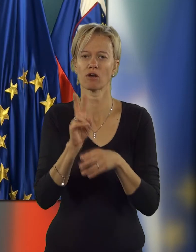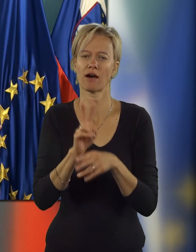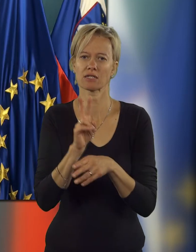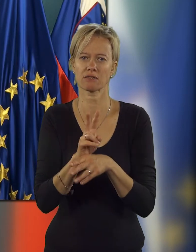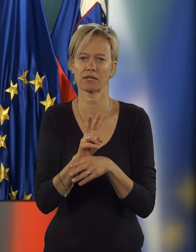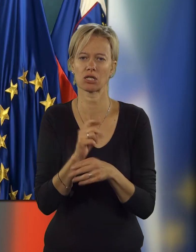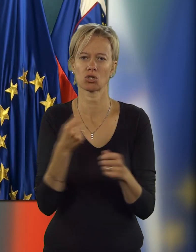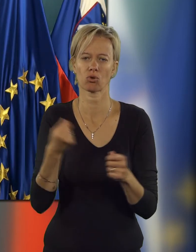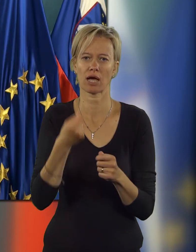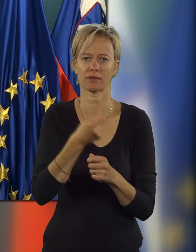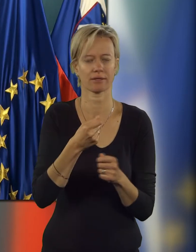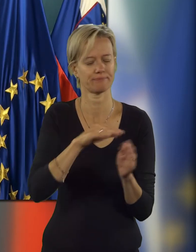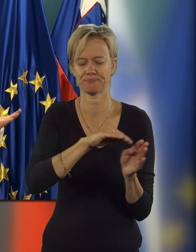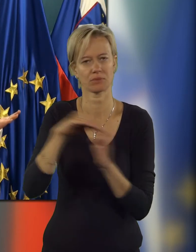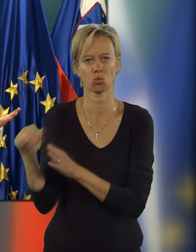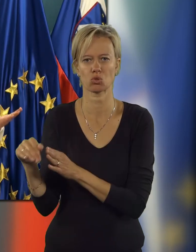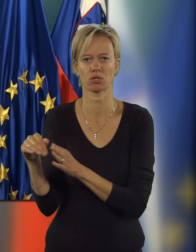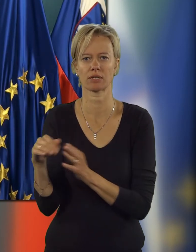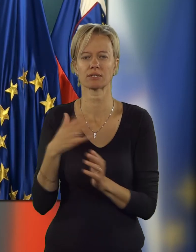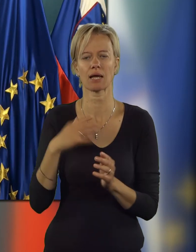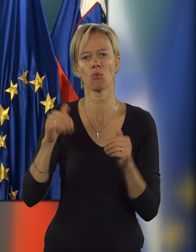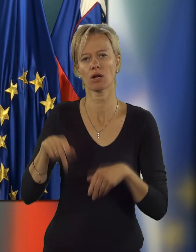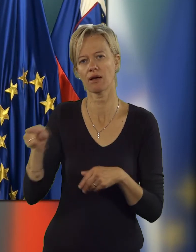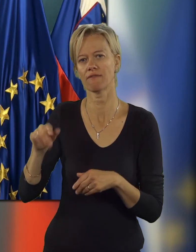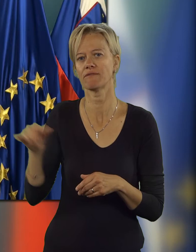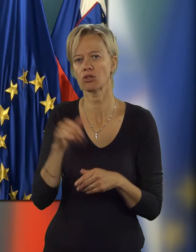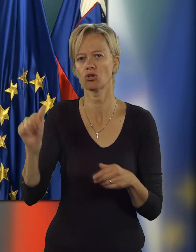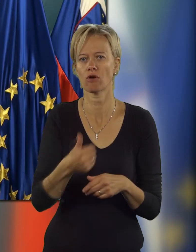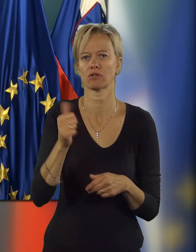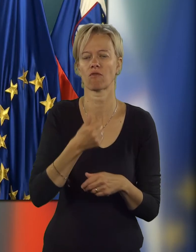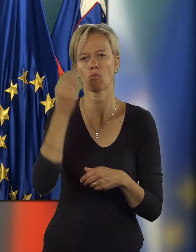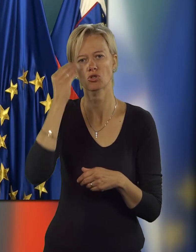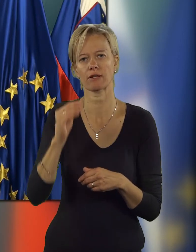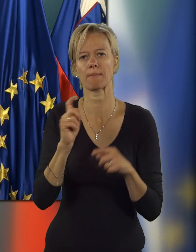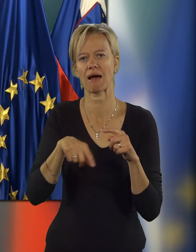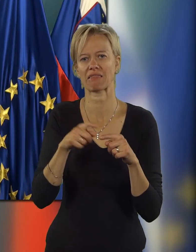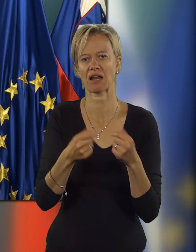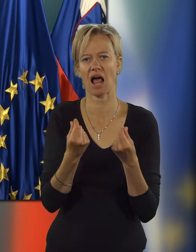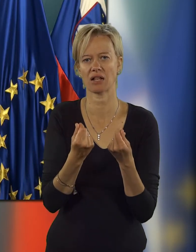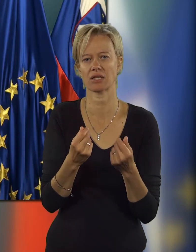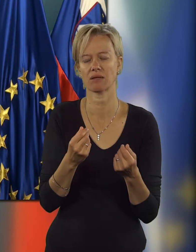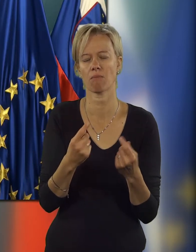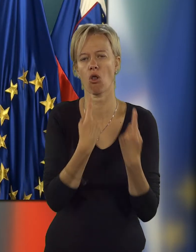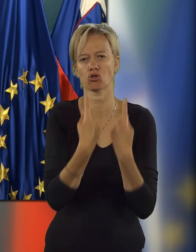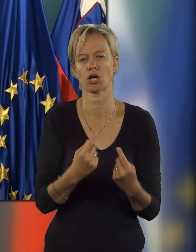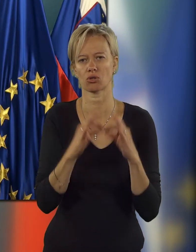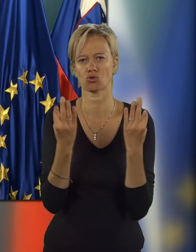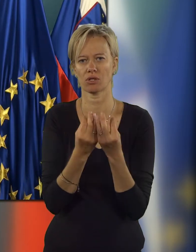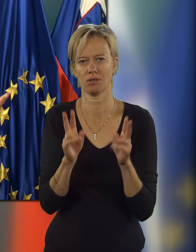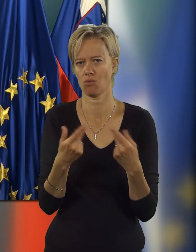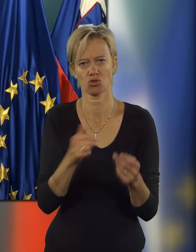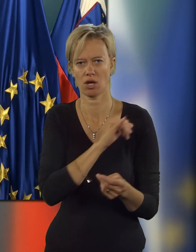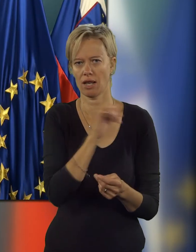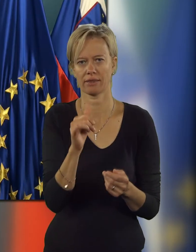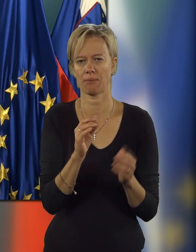pomoč in varstveni dodatek sta izuzeta, kjer se more vedno znova upoštevati materialni položaj družine, ne